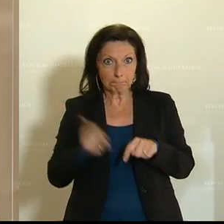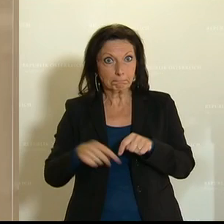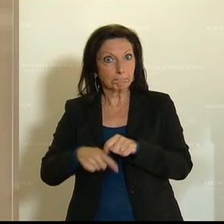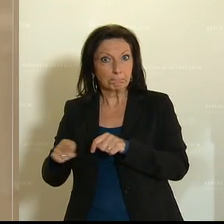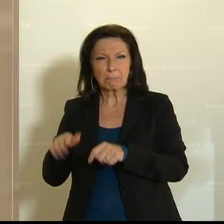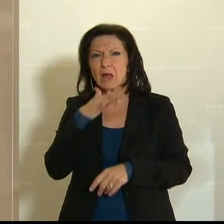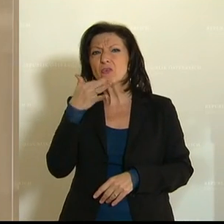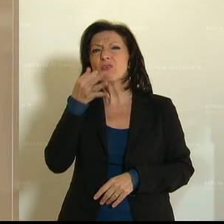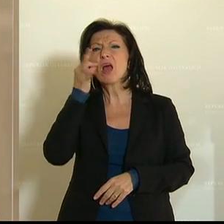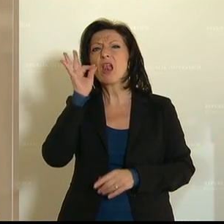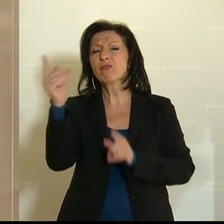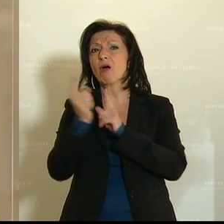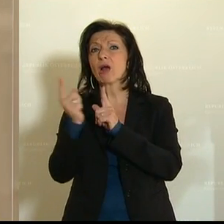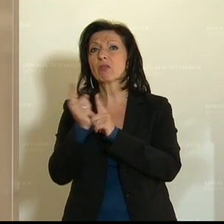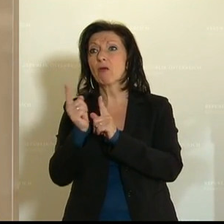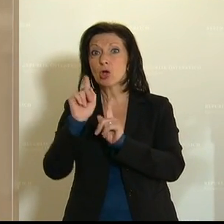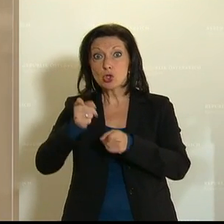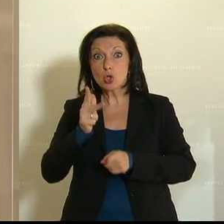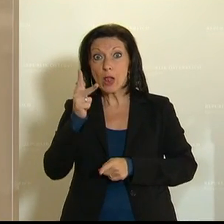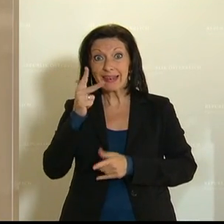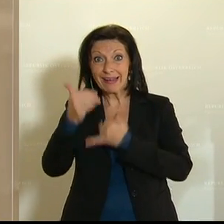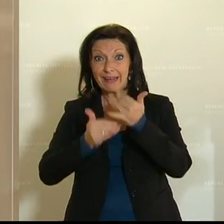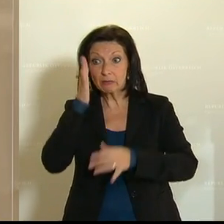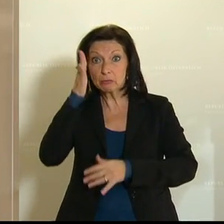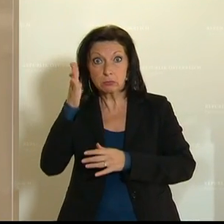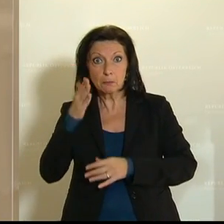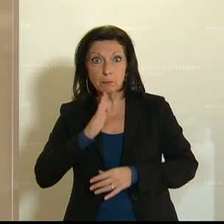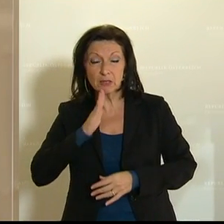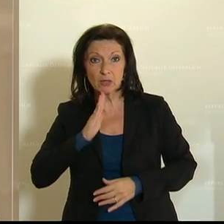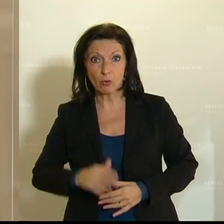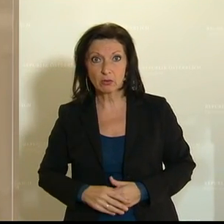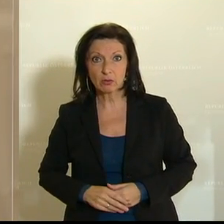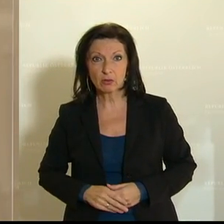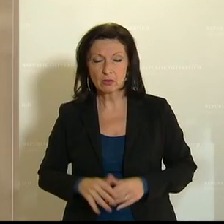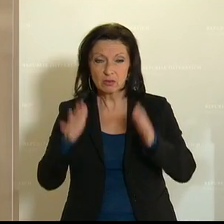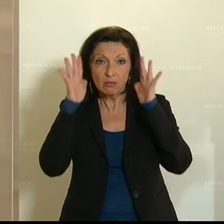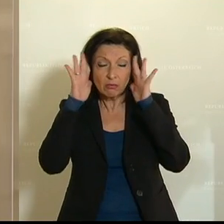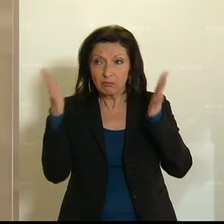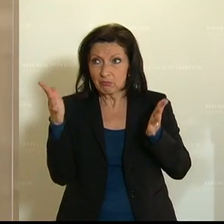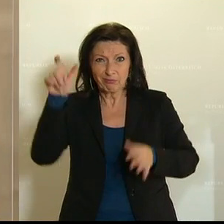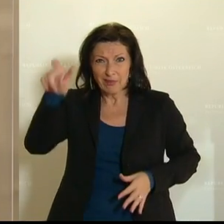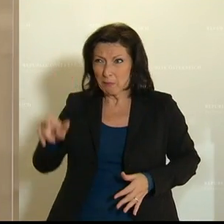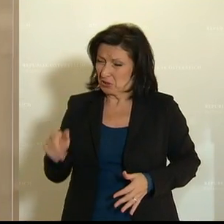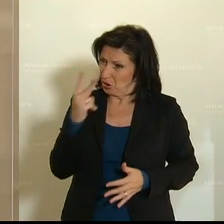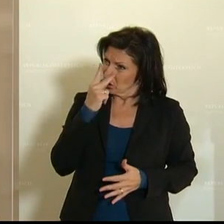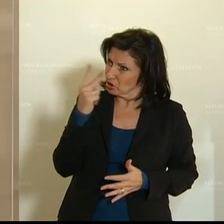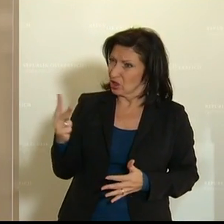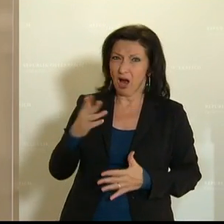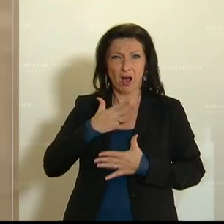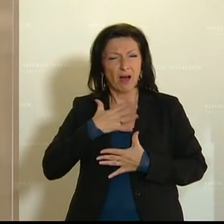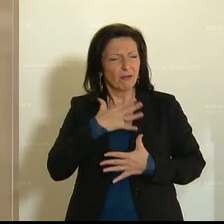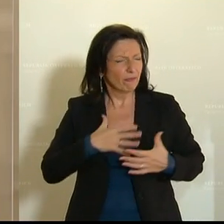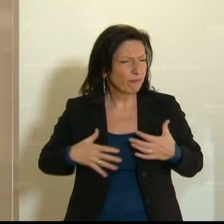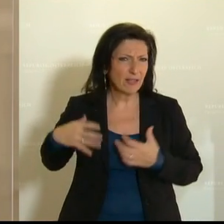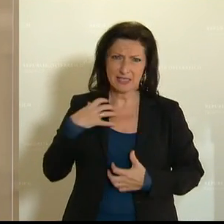die drei Jahre vor ihrer Pension stehen. Da spricht die pure Verzweiflung aus den Augen dieser Menschen,